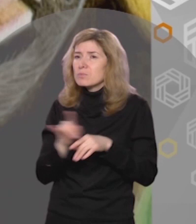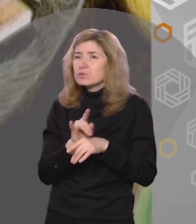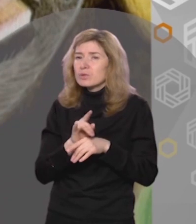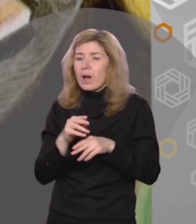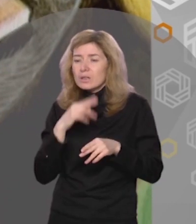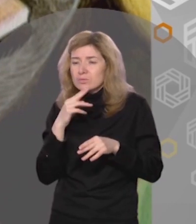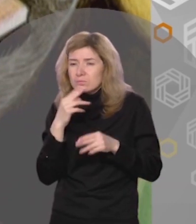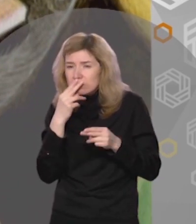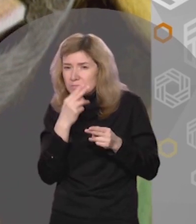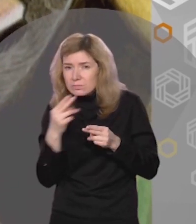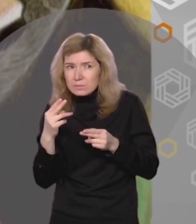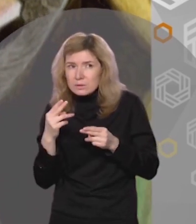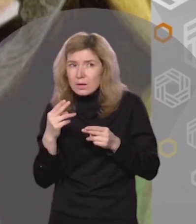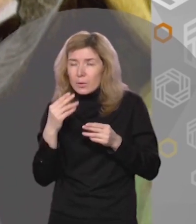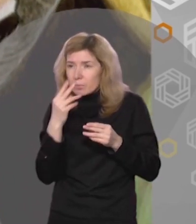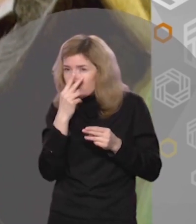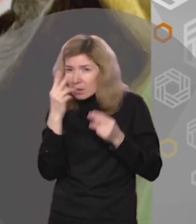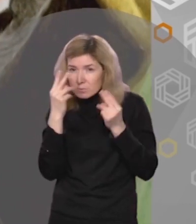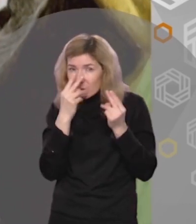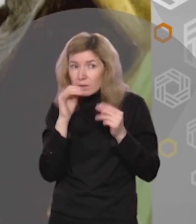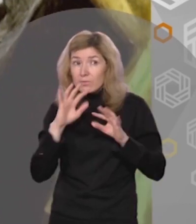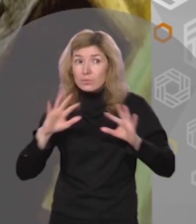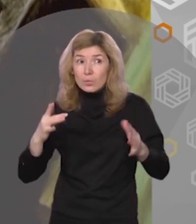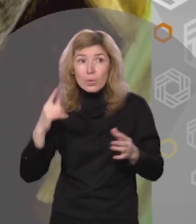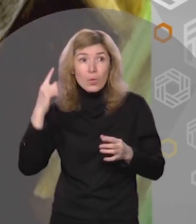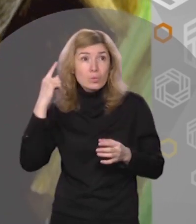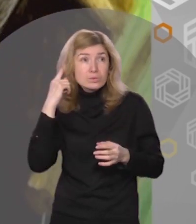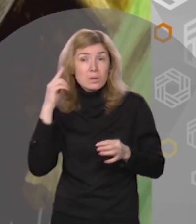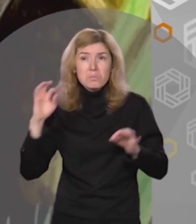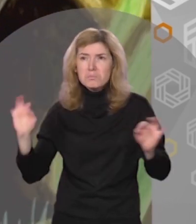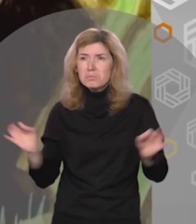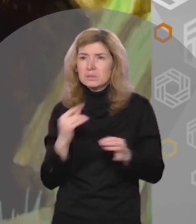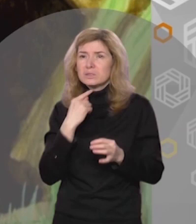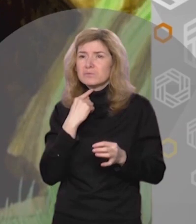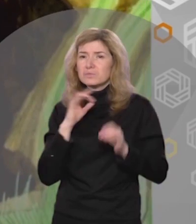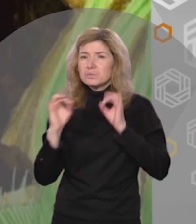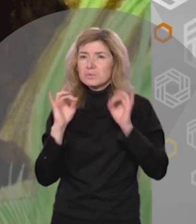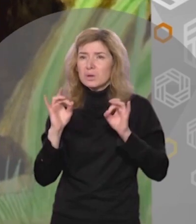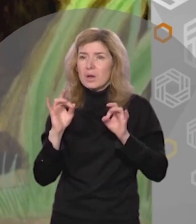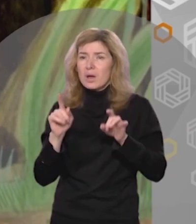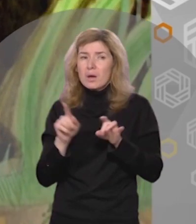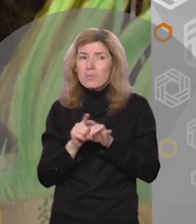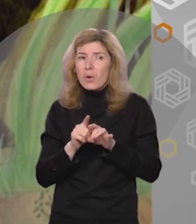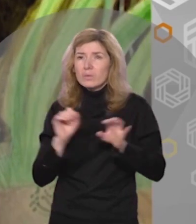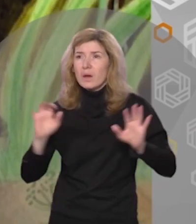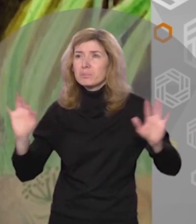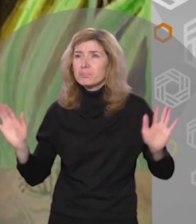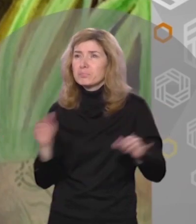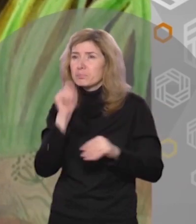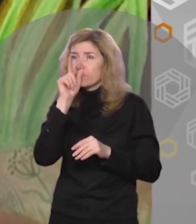осторожно думал сквозь зубья расчески и вдруг услышал мелодичные звуки, похожие на птичье пение.